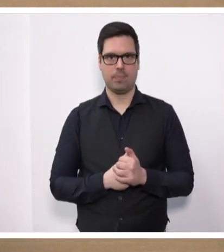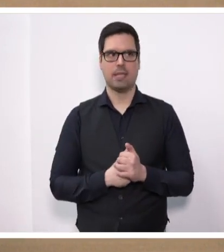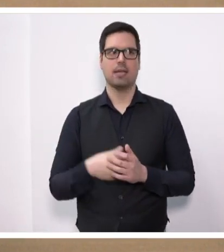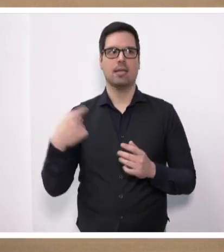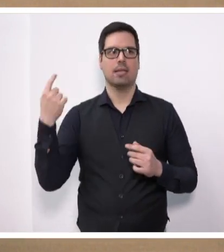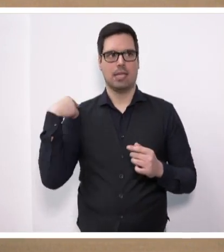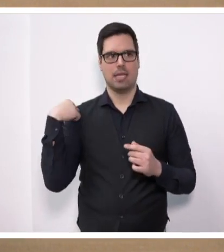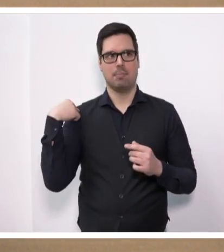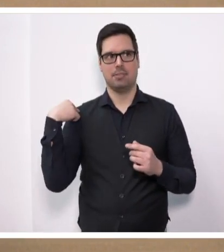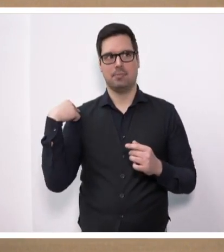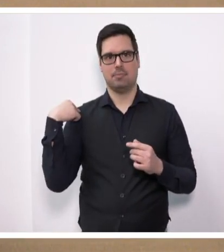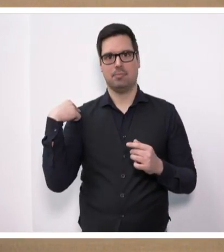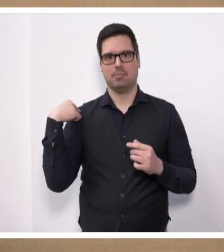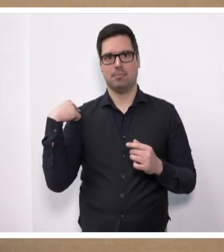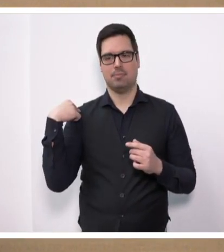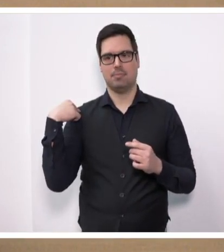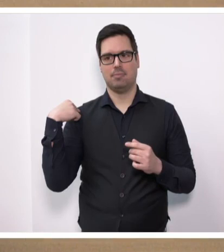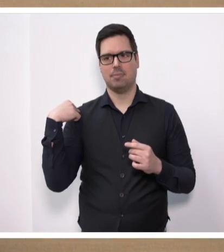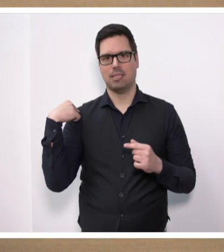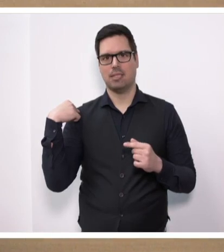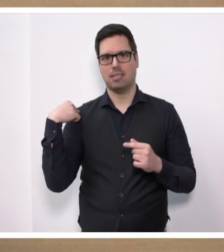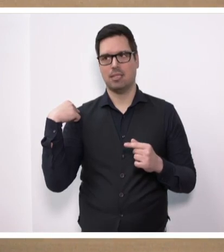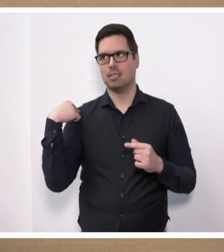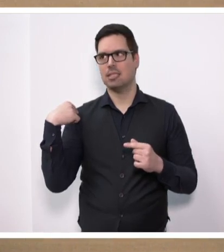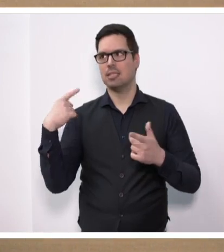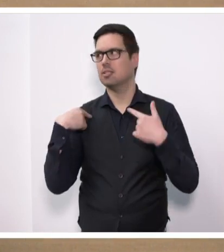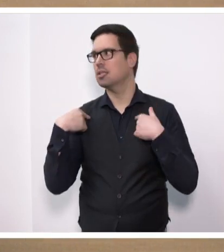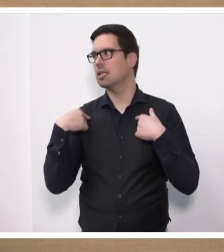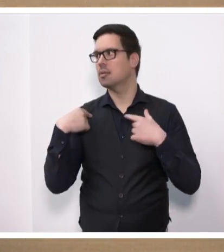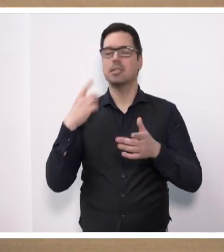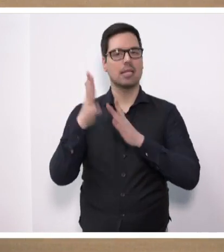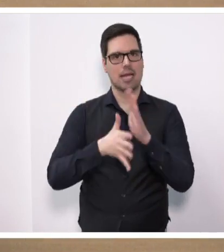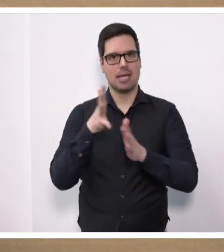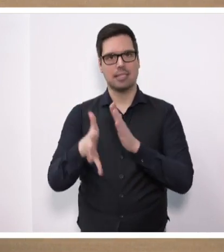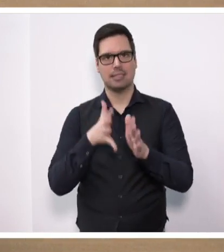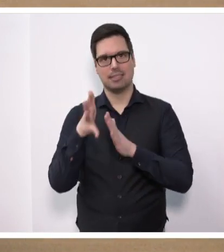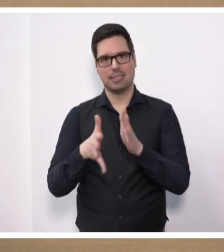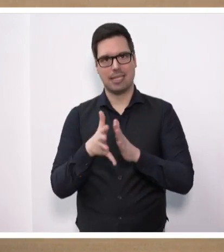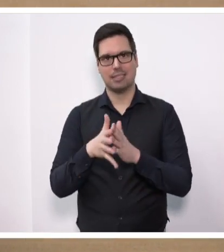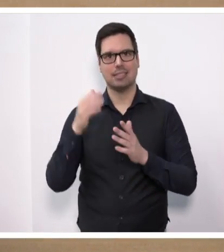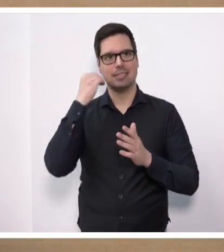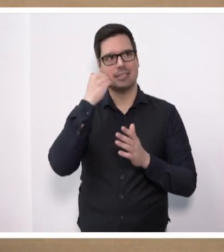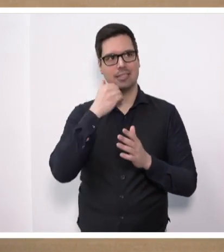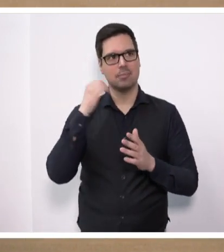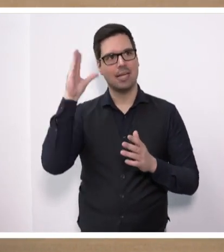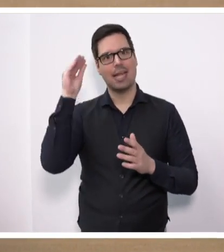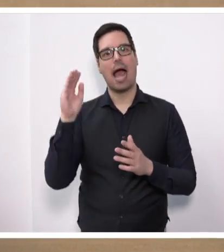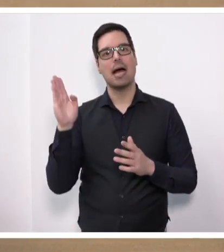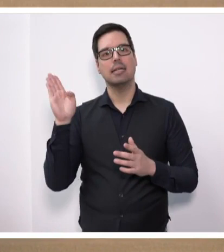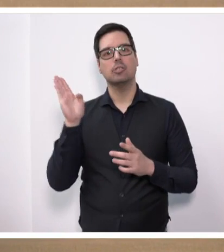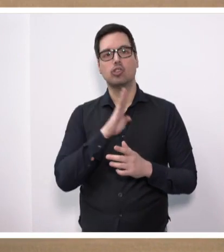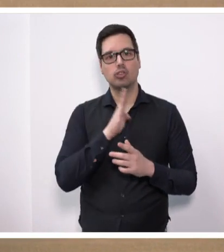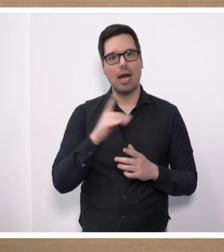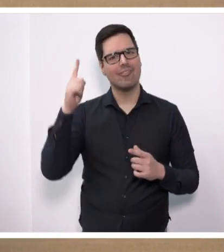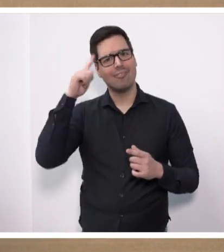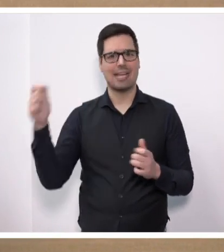gesagt, lieber Herr Schaaf, wir wissen